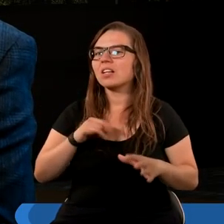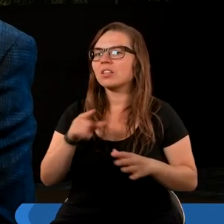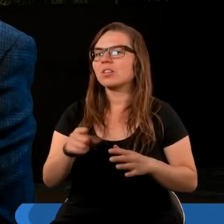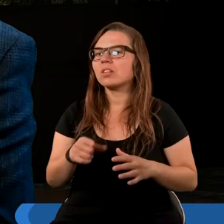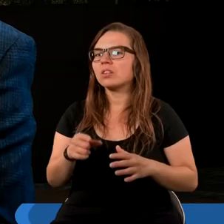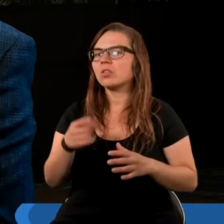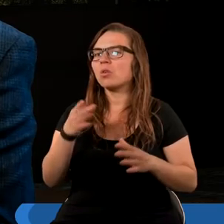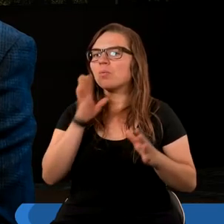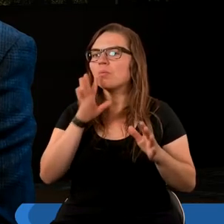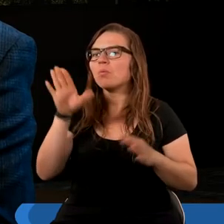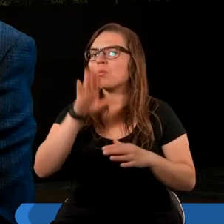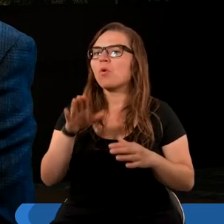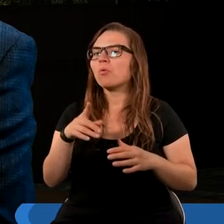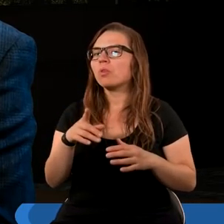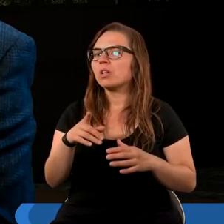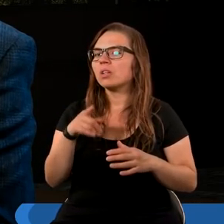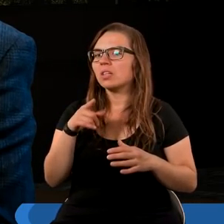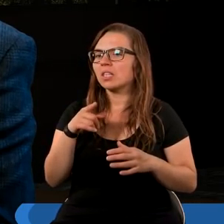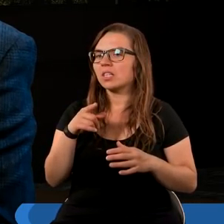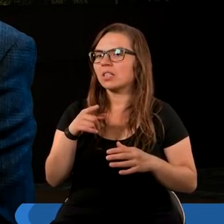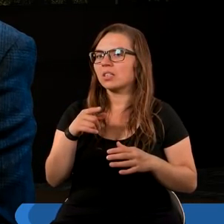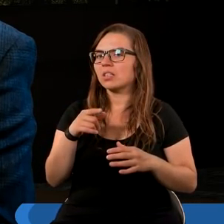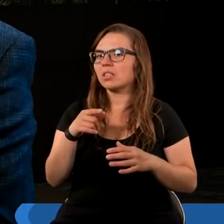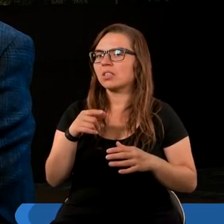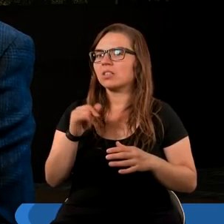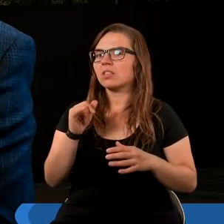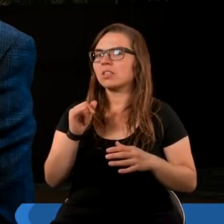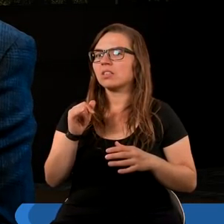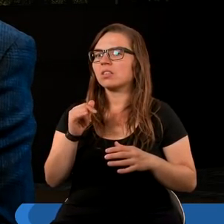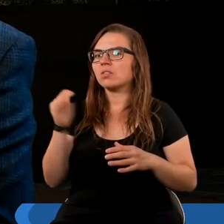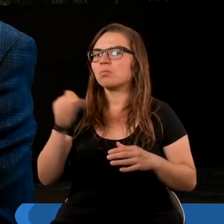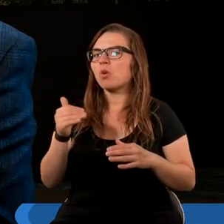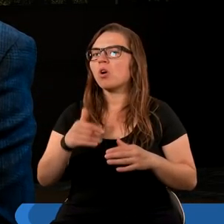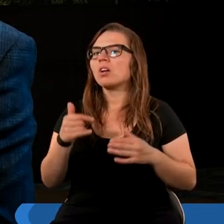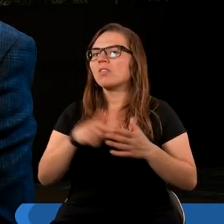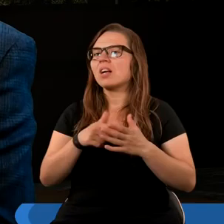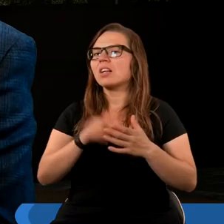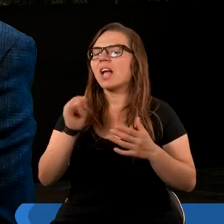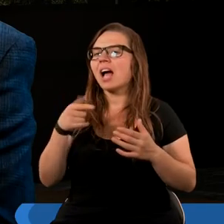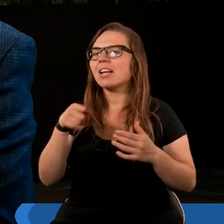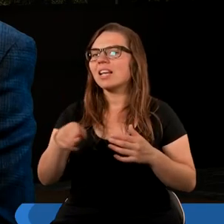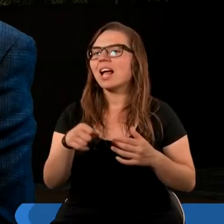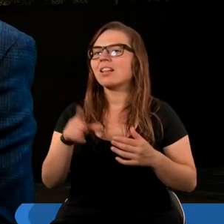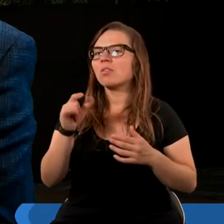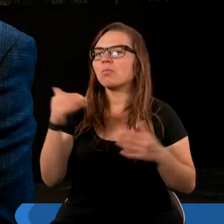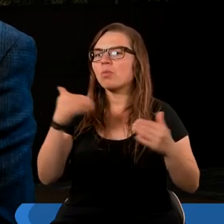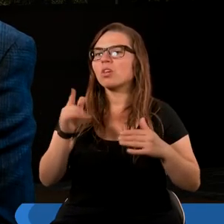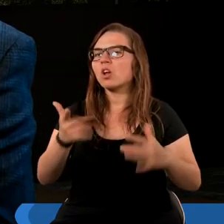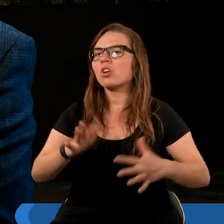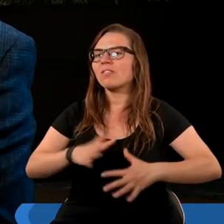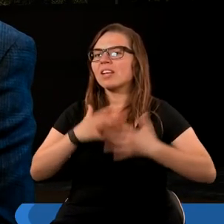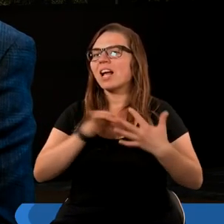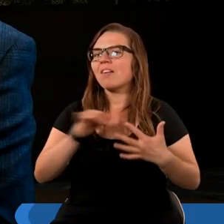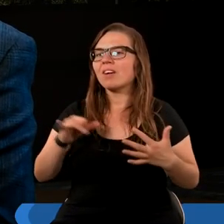to wszystko po to, żebyśmy my mogli tym zwiedzeniom się oprzeć. Żebyśmy po prostu nie poszli za czymś, co może